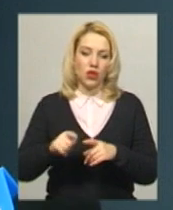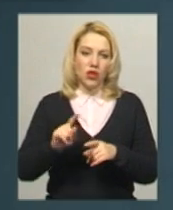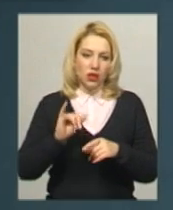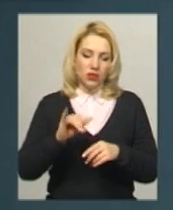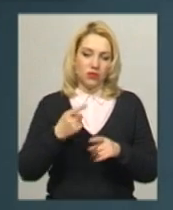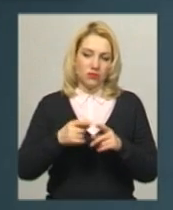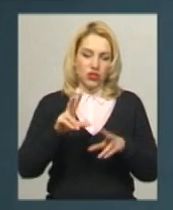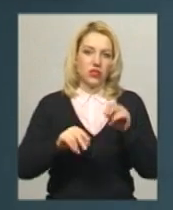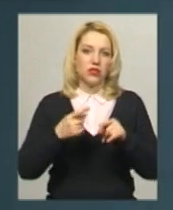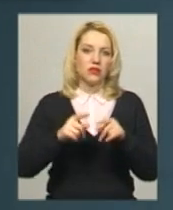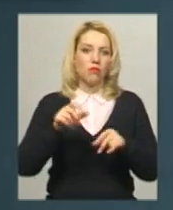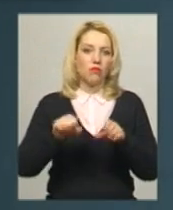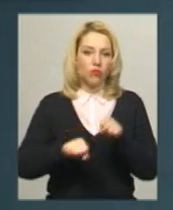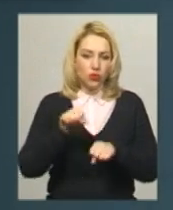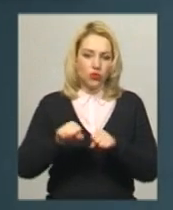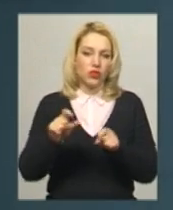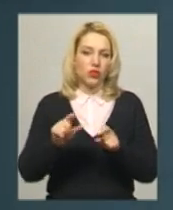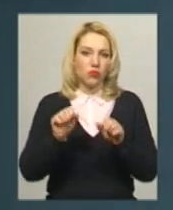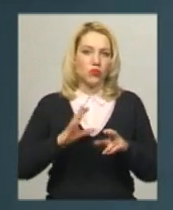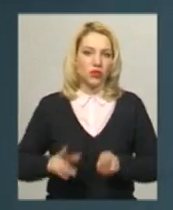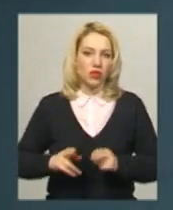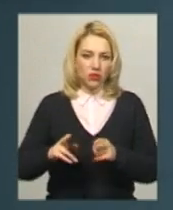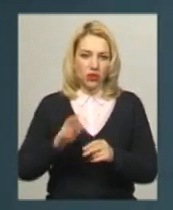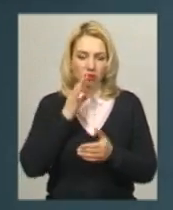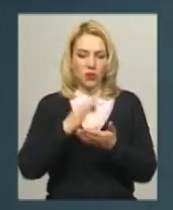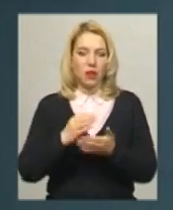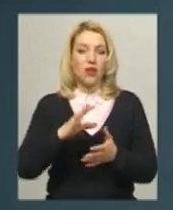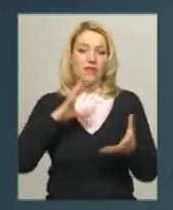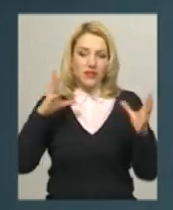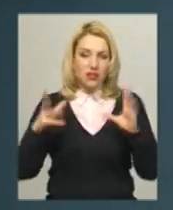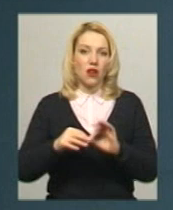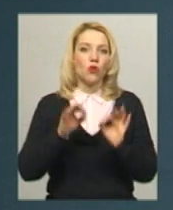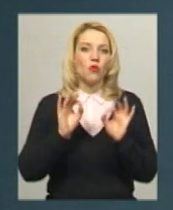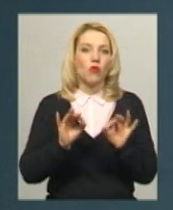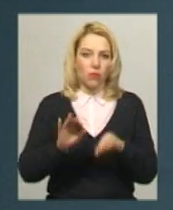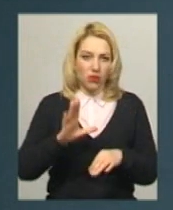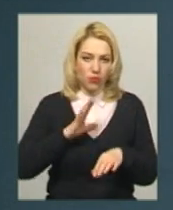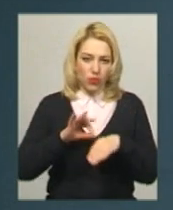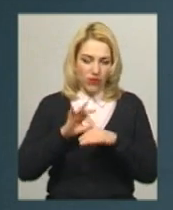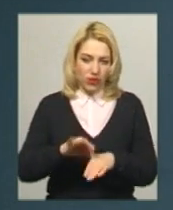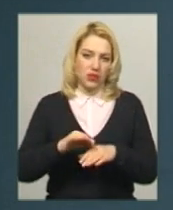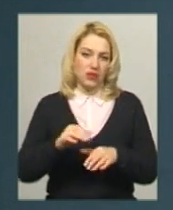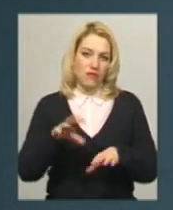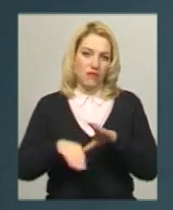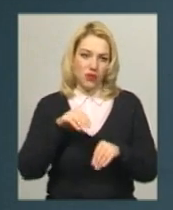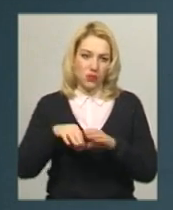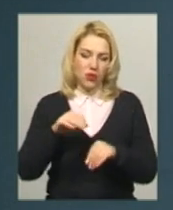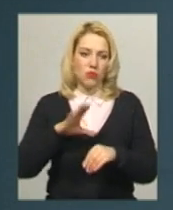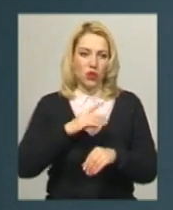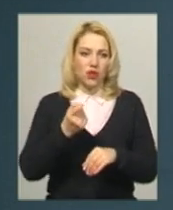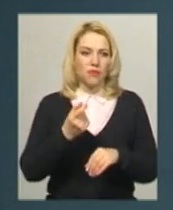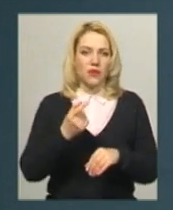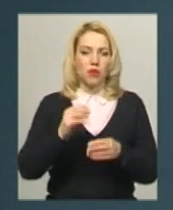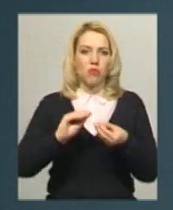відповідальність. Загалом вибори пройшли нормально, єдине, що були великі проблеми в містах, власне, в